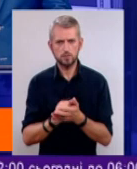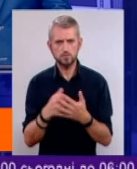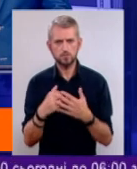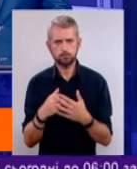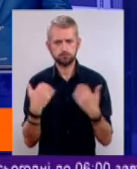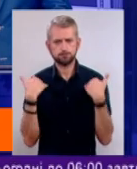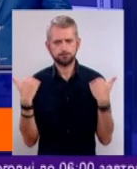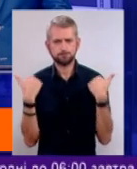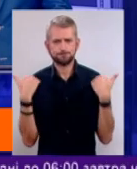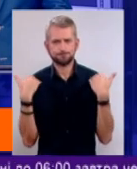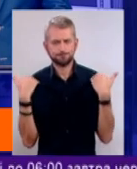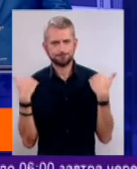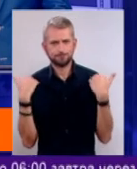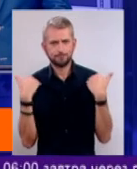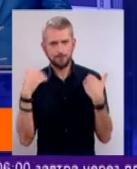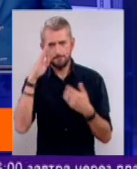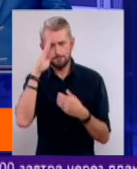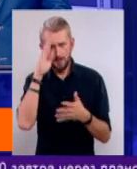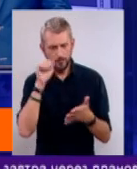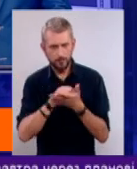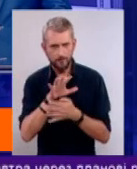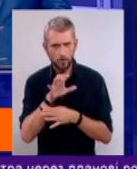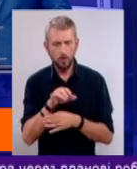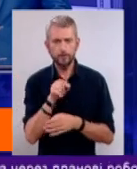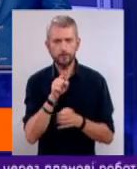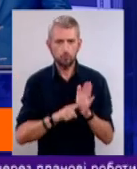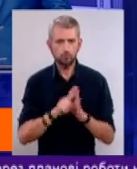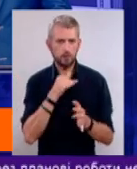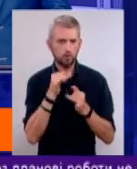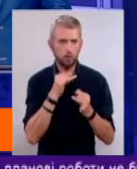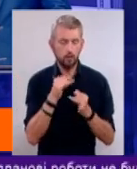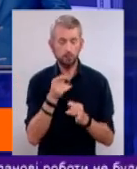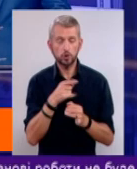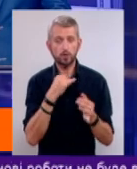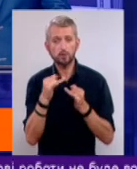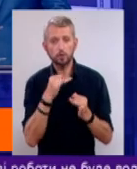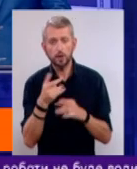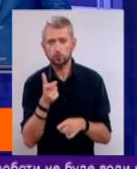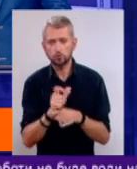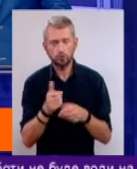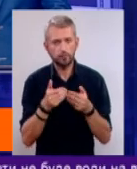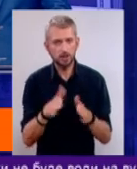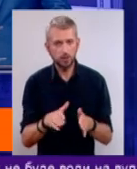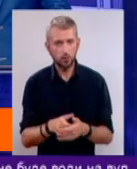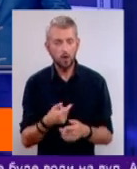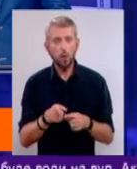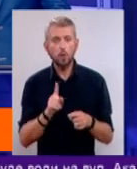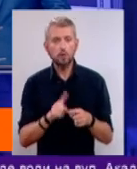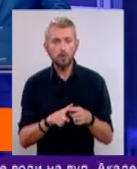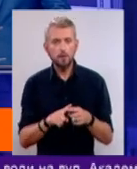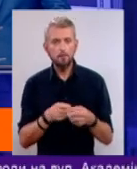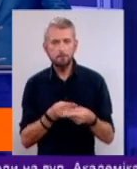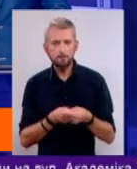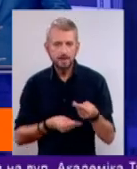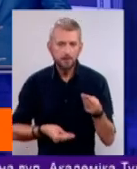мускулистих менів, і він починає спілкуватися, причому спілкуватися достатньо відкрито. Тобто оце підміна